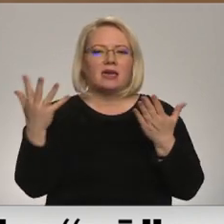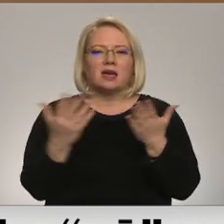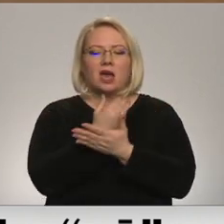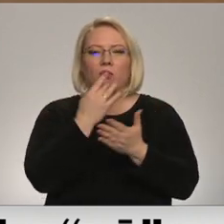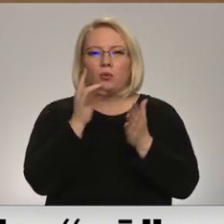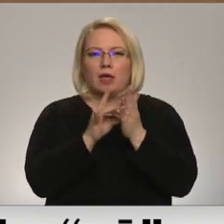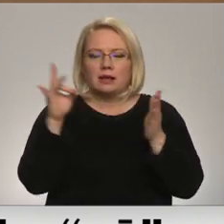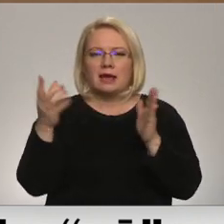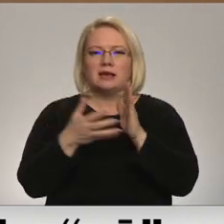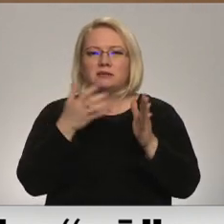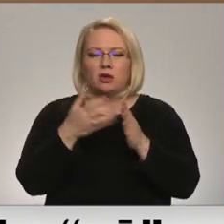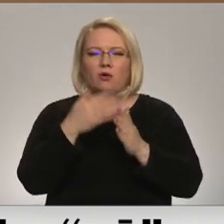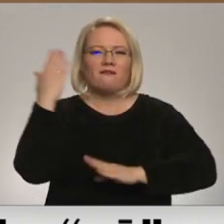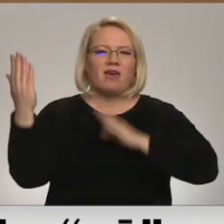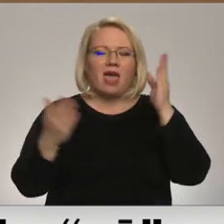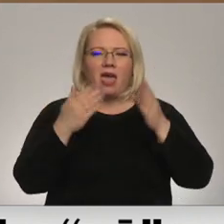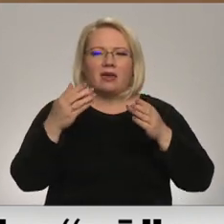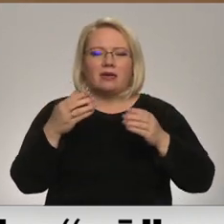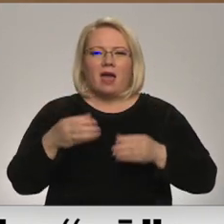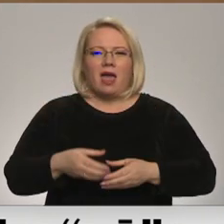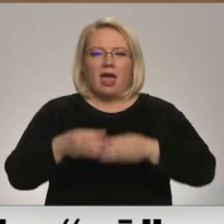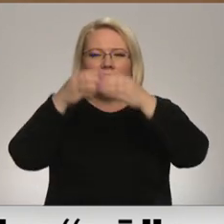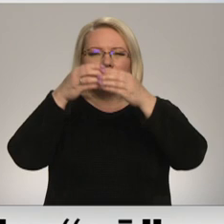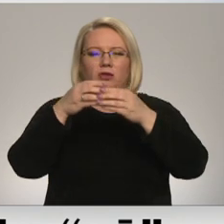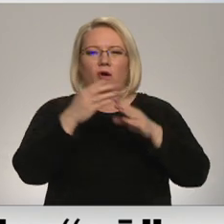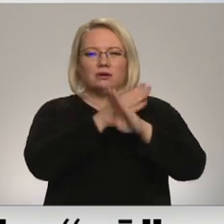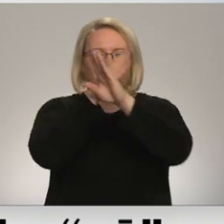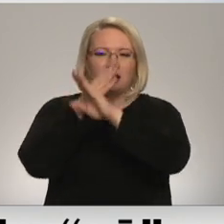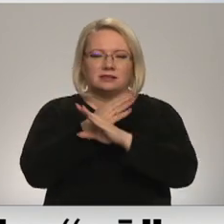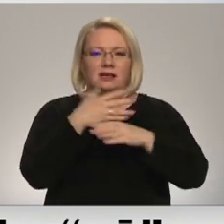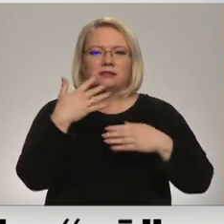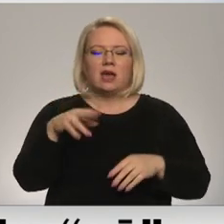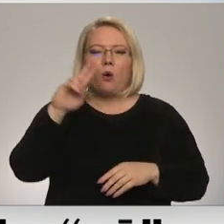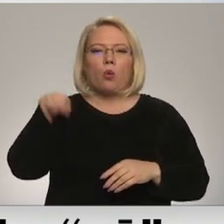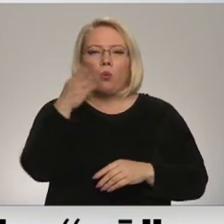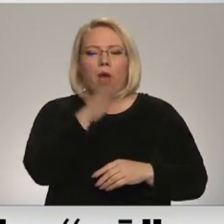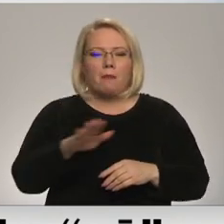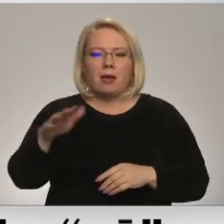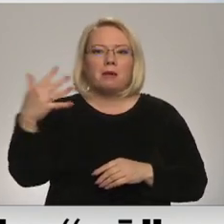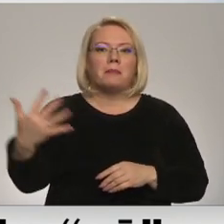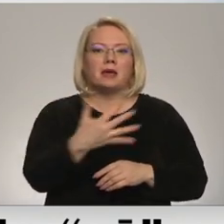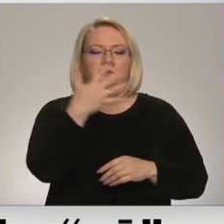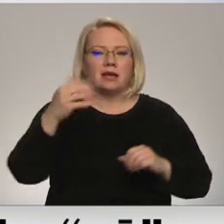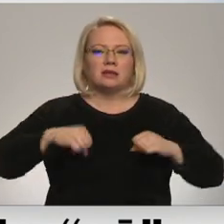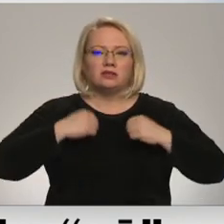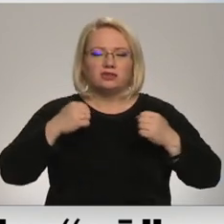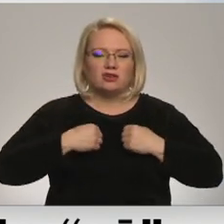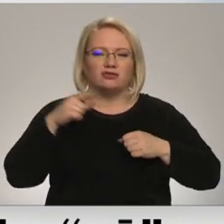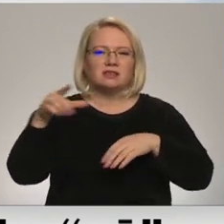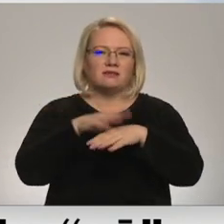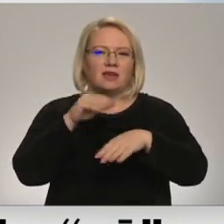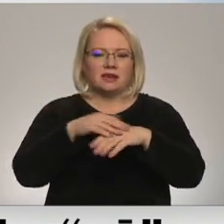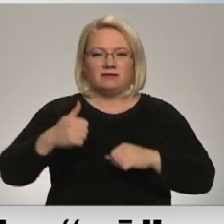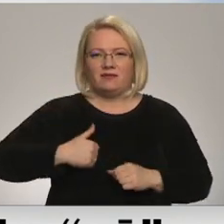izveidojot vēju elektrostaciju parkus dobels un tukumu naudos, jau piektogadu cenšas vēju parku attīstītājas viedrijas meitas uzņemas